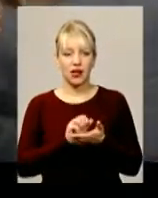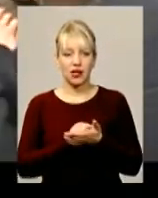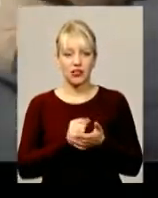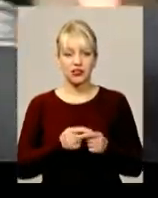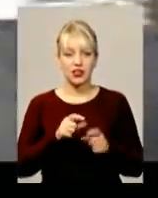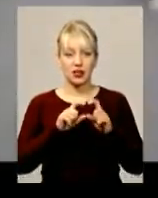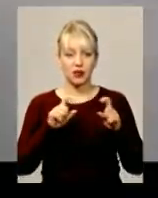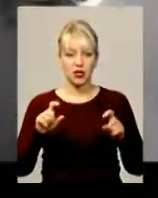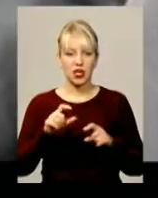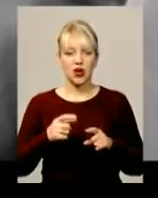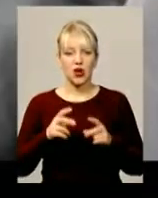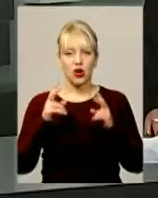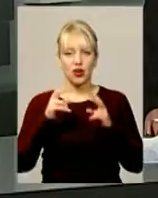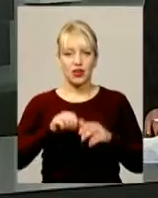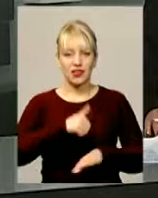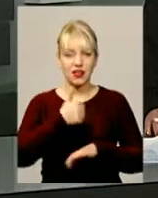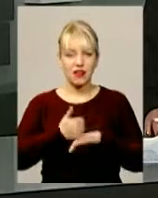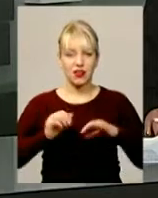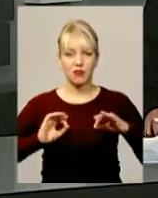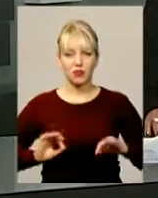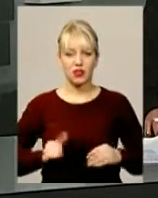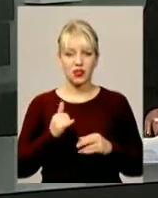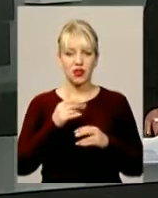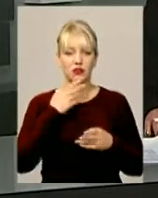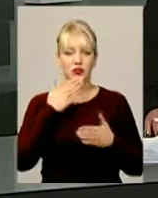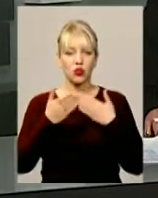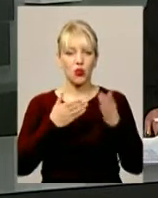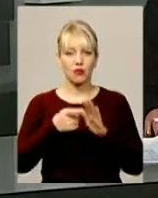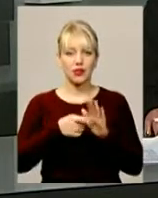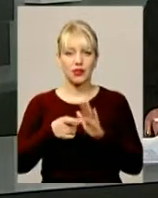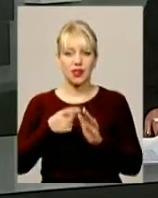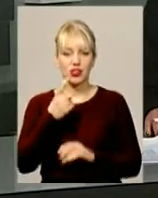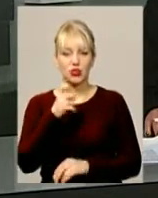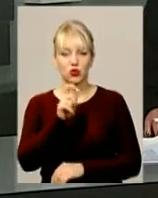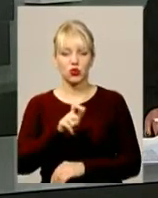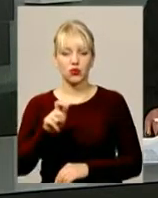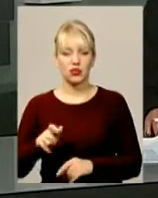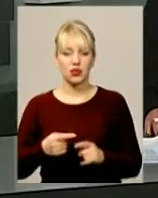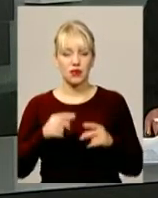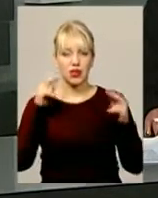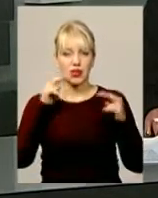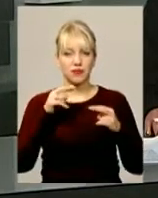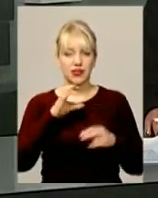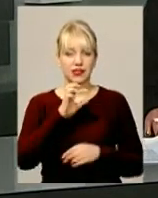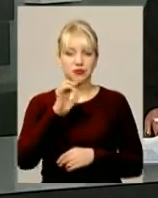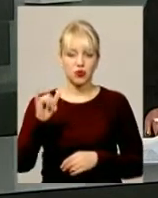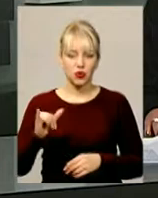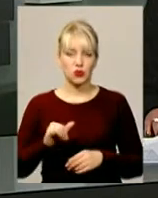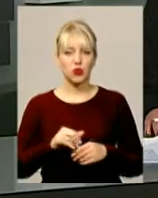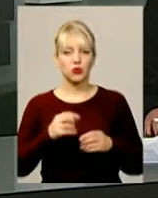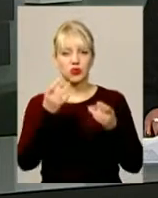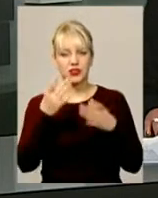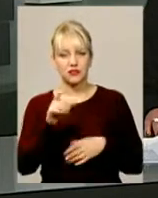розслідувань Генпрокуратури. Наразі слідчі допитали понад 100 осіб – очевидців цивільних, співробітників СБУ та центрального